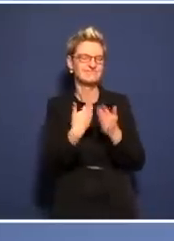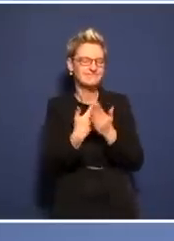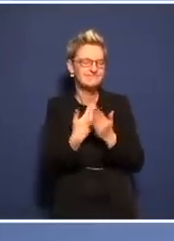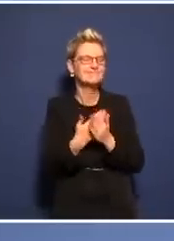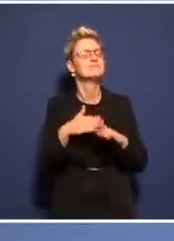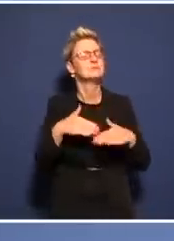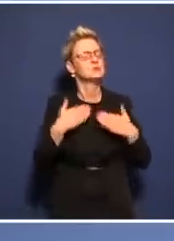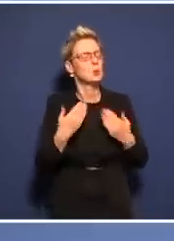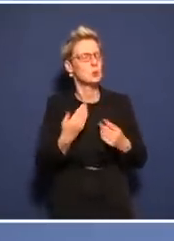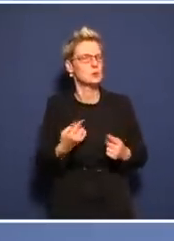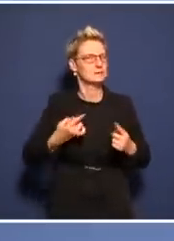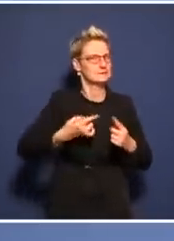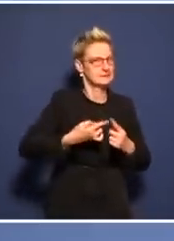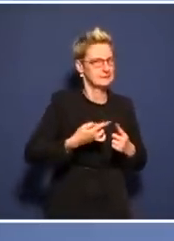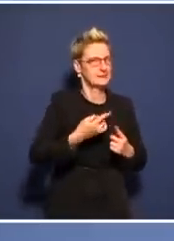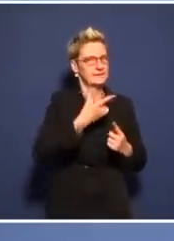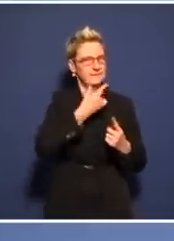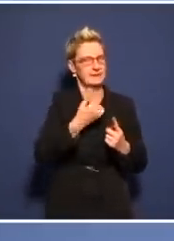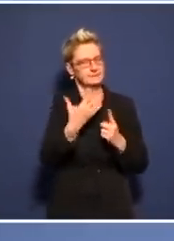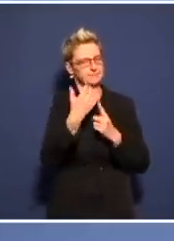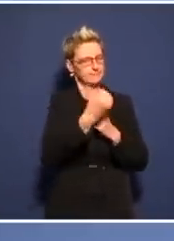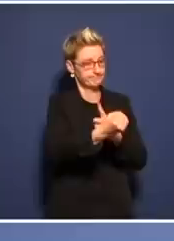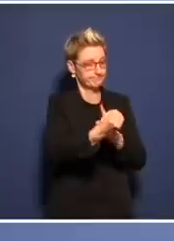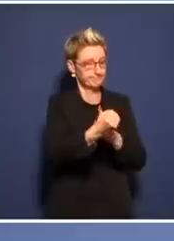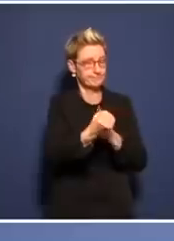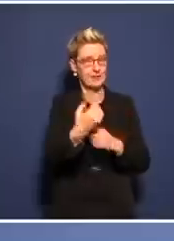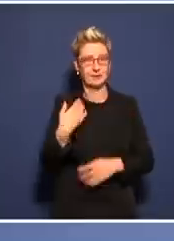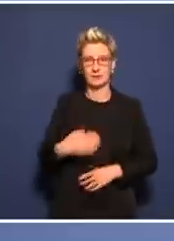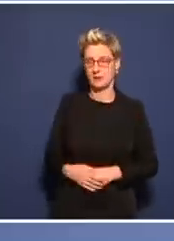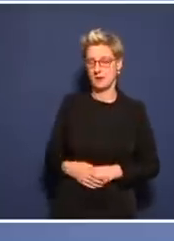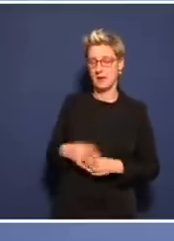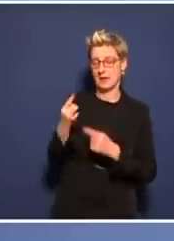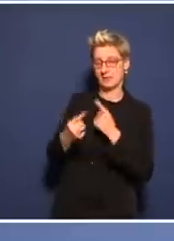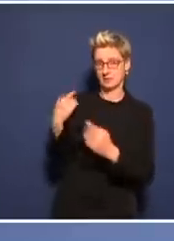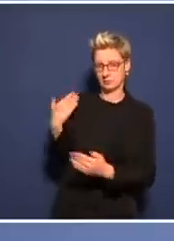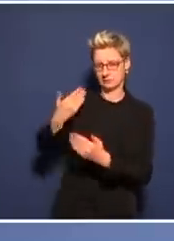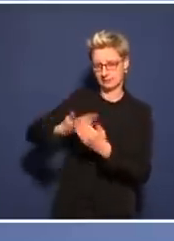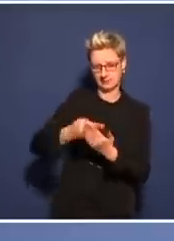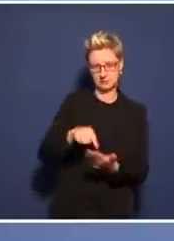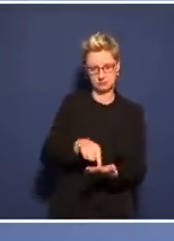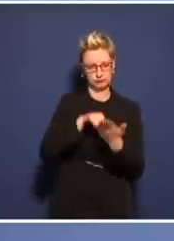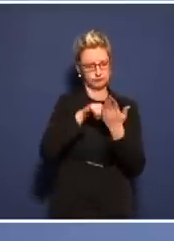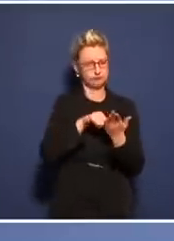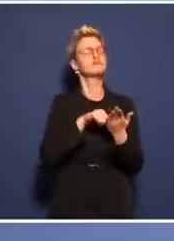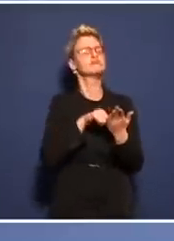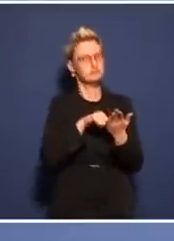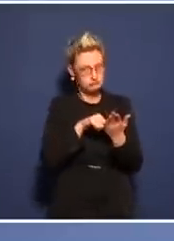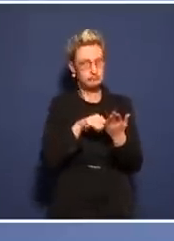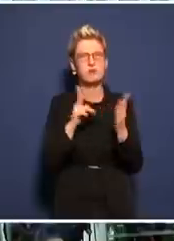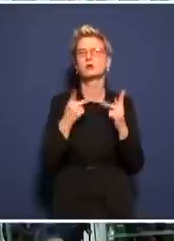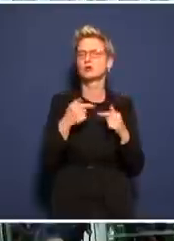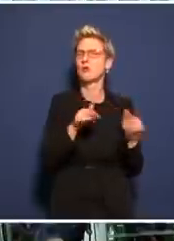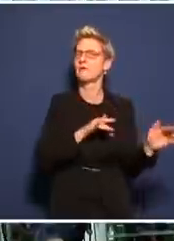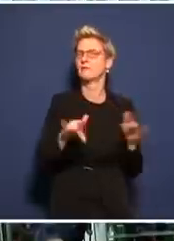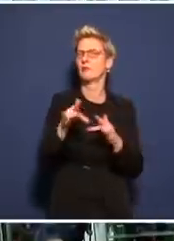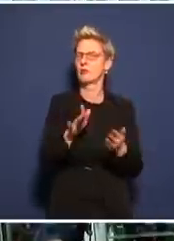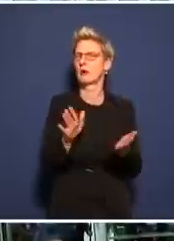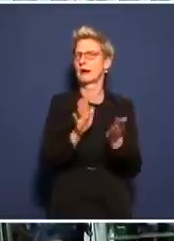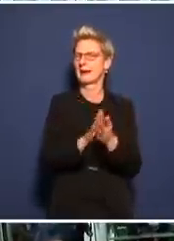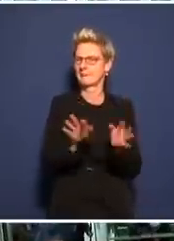bisher sehen, zeigen die Maßnahmen, die wir ergriffen haben, auch die ungefähr zu erwartende Wirkung. Trotzdem